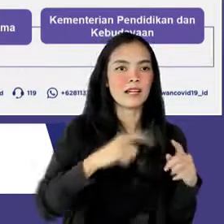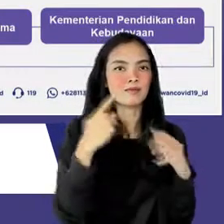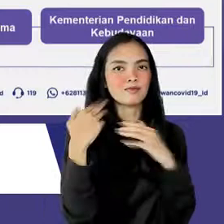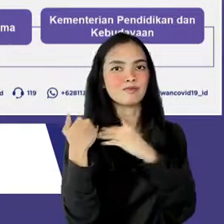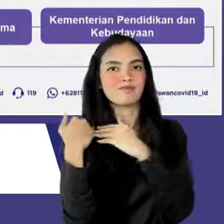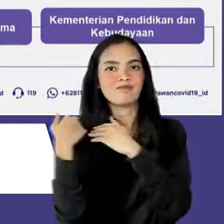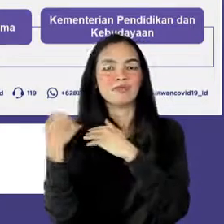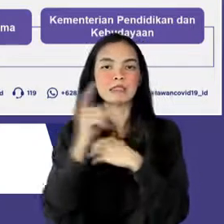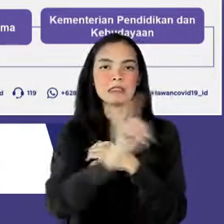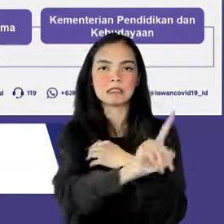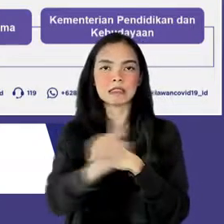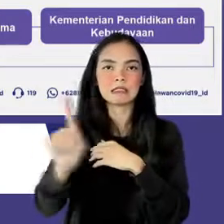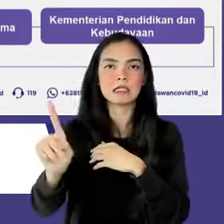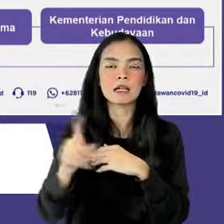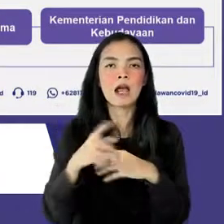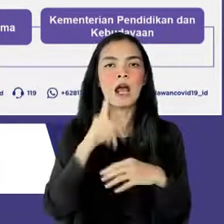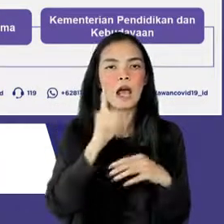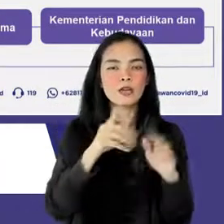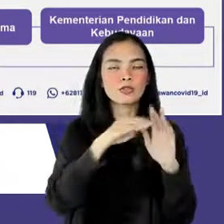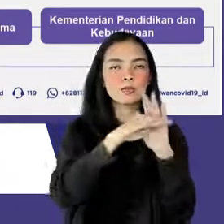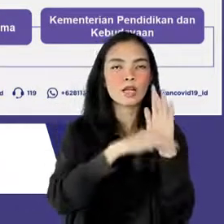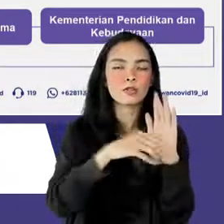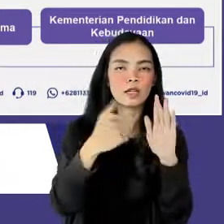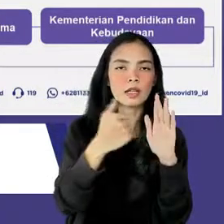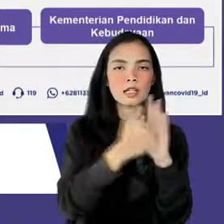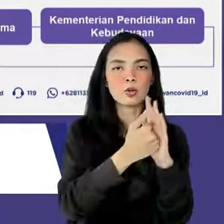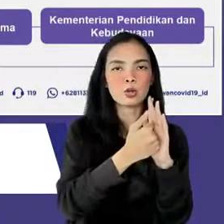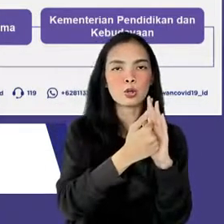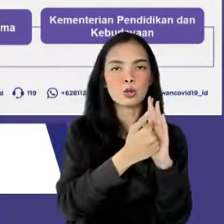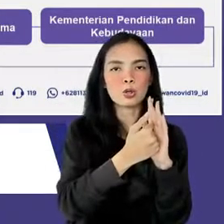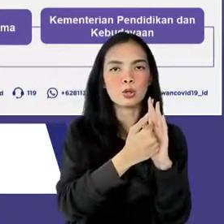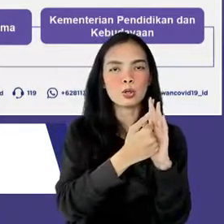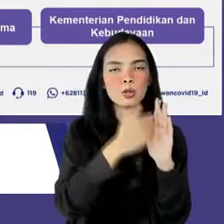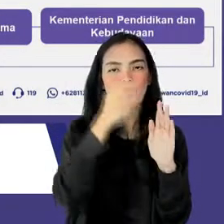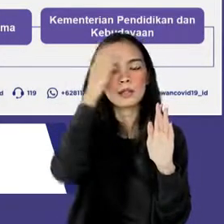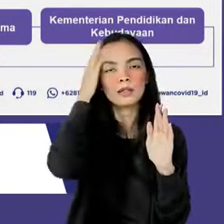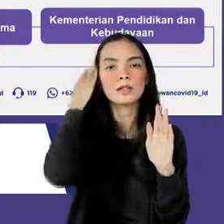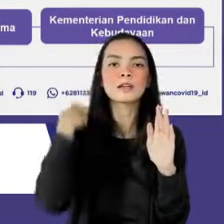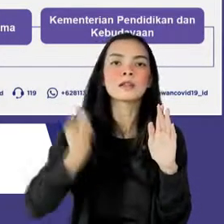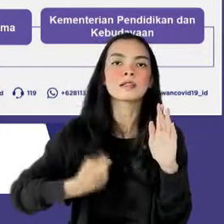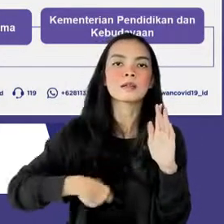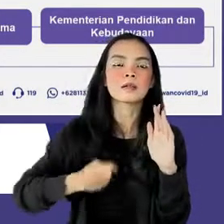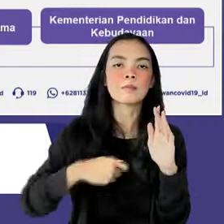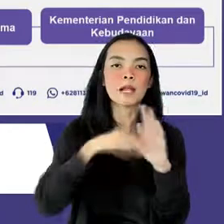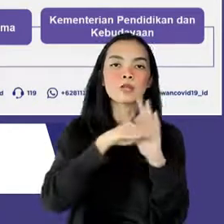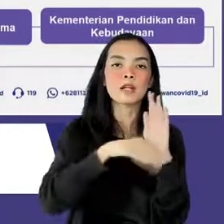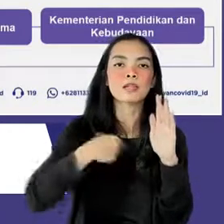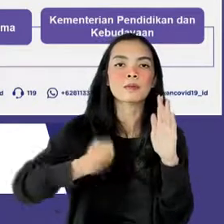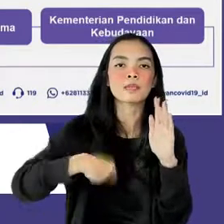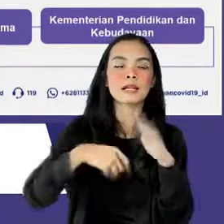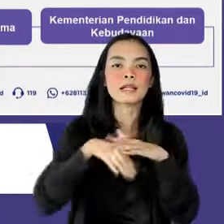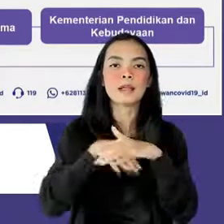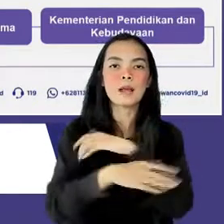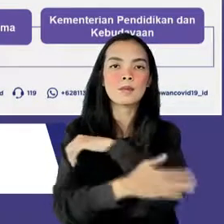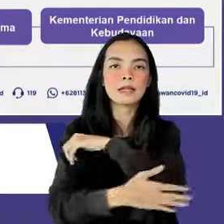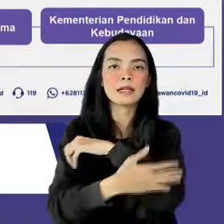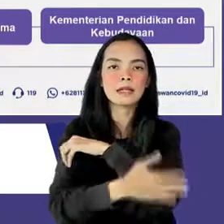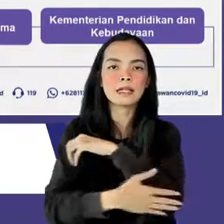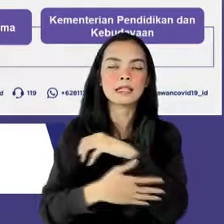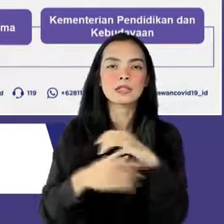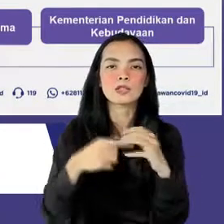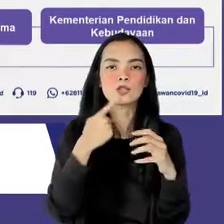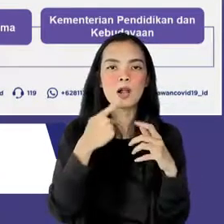daerahnya sejalan dengan kebijakan yang tertuang dalam instruksi Menteri Dalam Negeri, Surat Edaran Pelaku